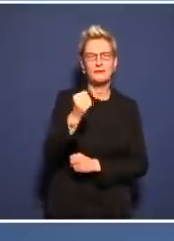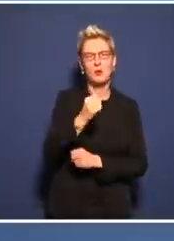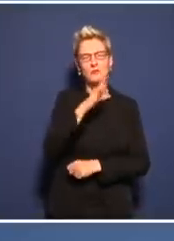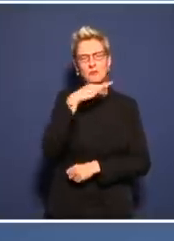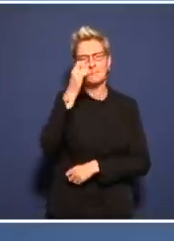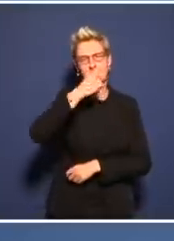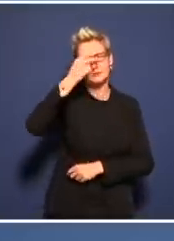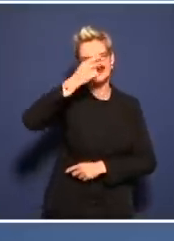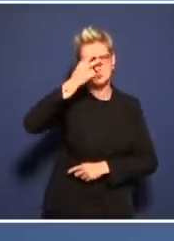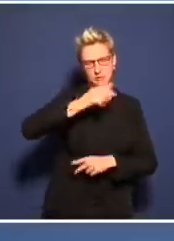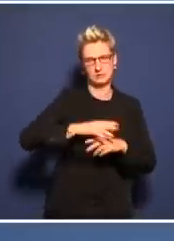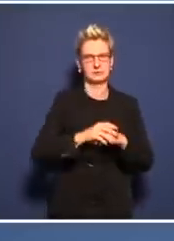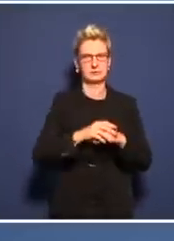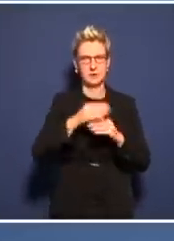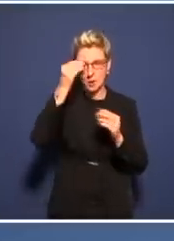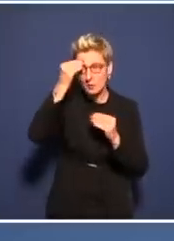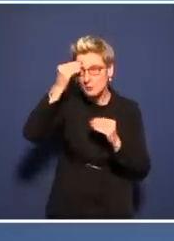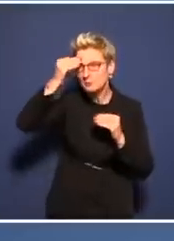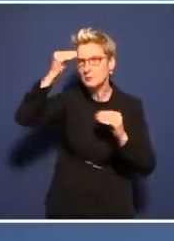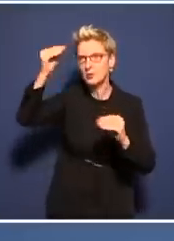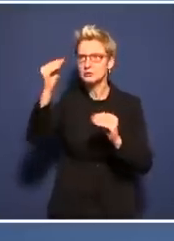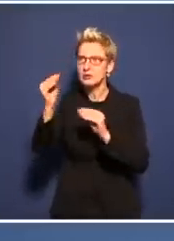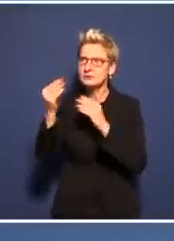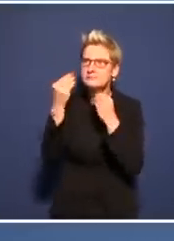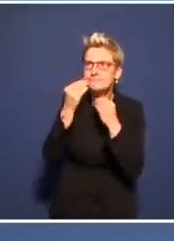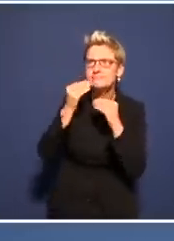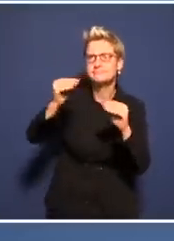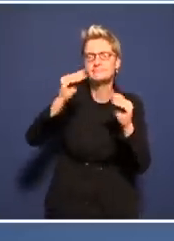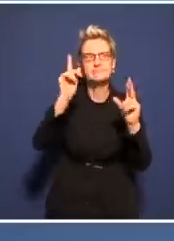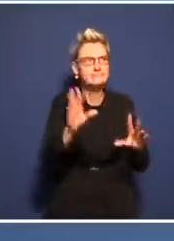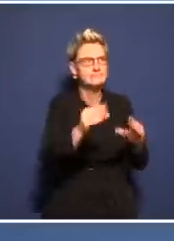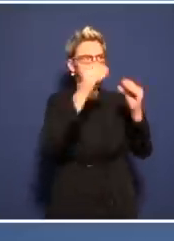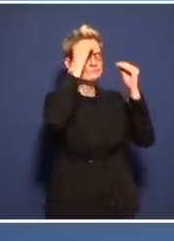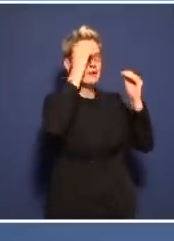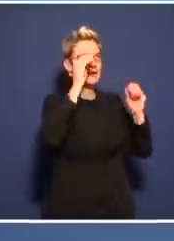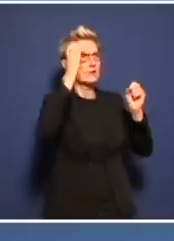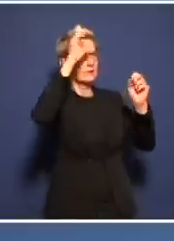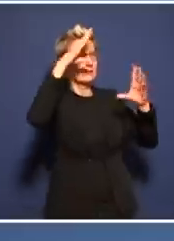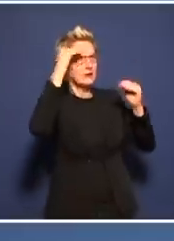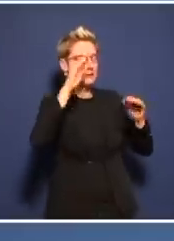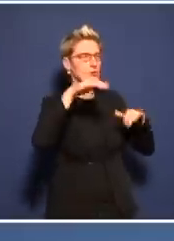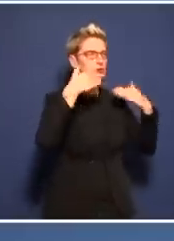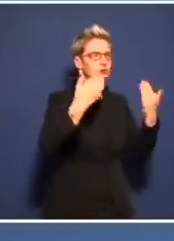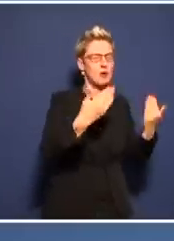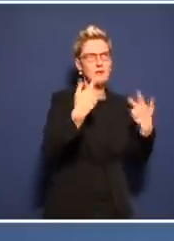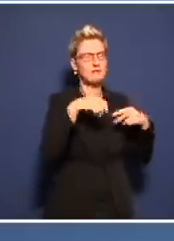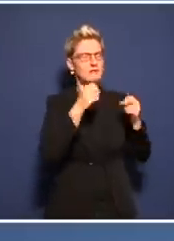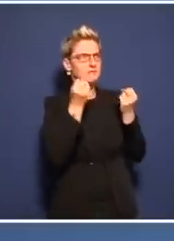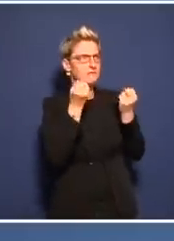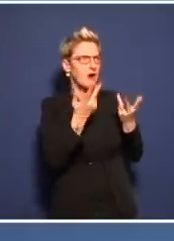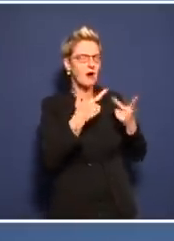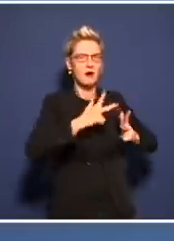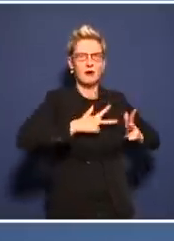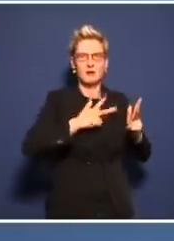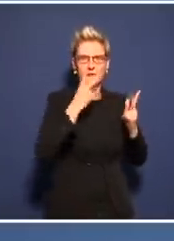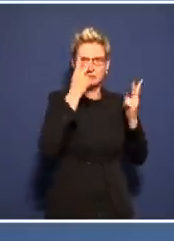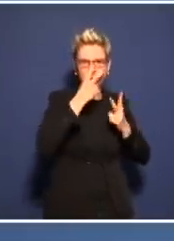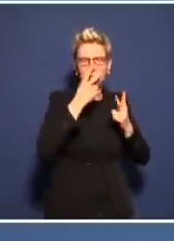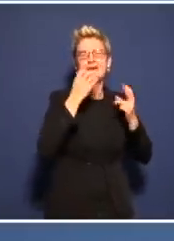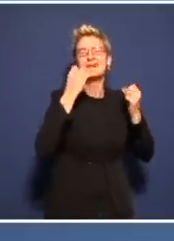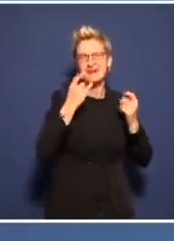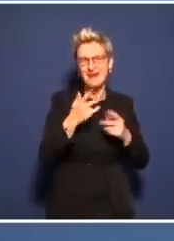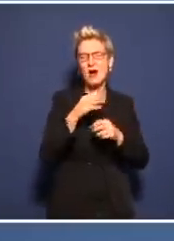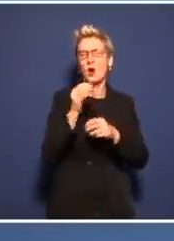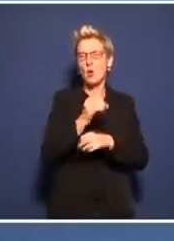viele gemischte Botschaften, die in der Öffentlichkeit nicht gut genug erklärt sind. Ohrfeige Nummer 1. Denn fürs Erklären ist in Deutschland in